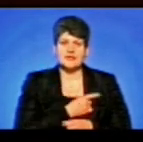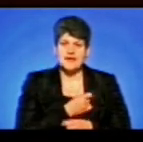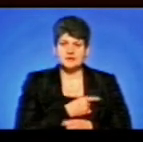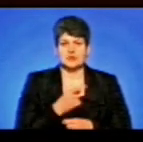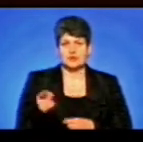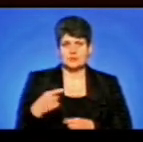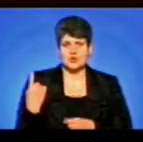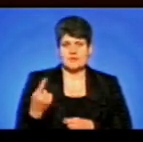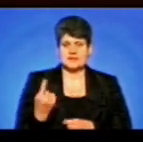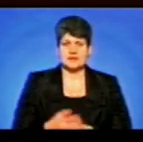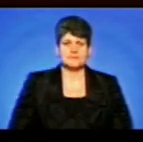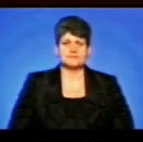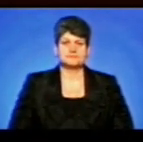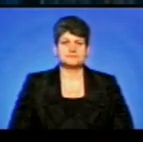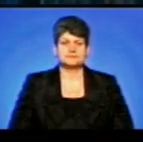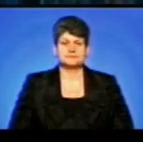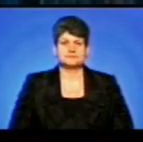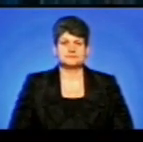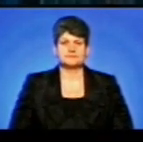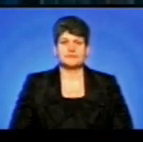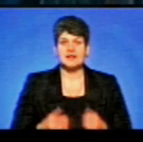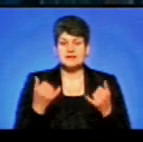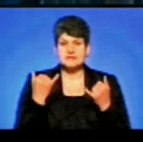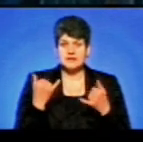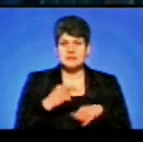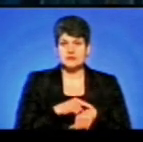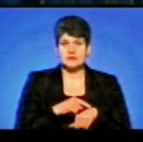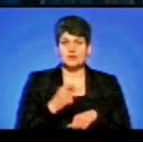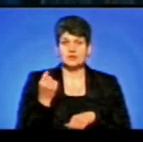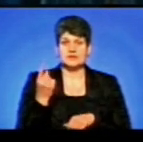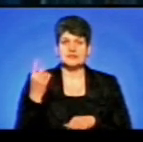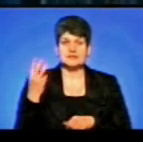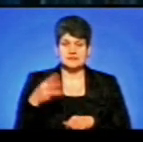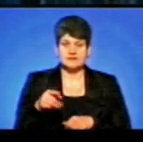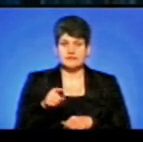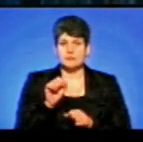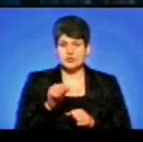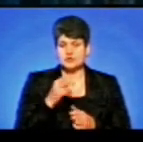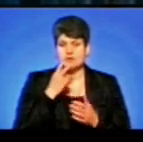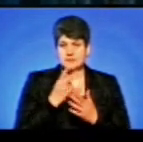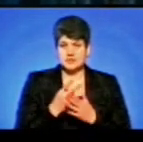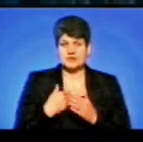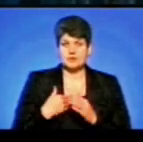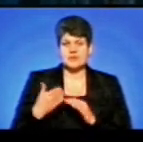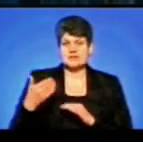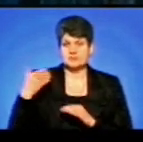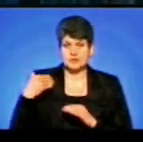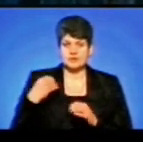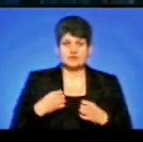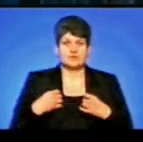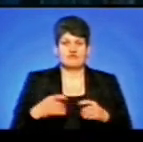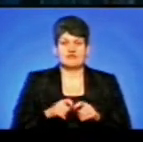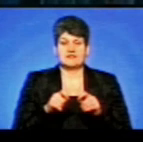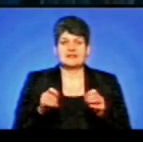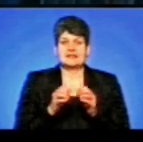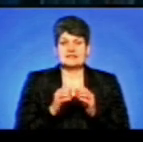областей. Детальніше у сюжеті. Зараз на 1-й култанці 30. І ви можете бачити, як за моєю спиною урочисто відкривають